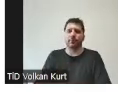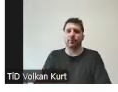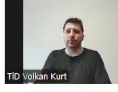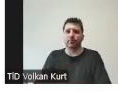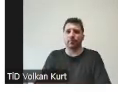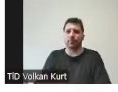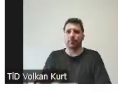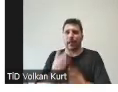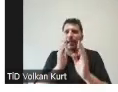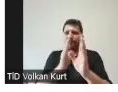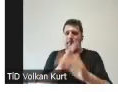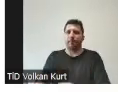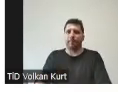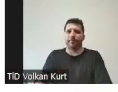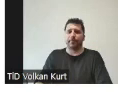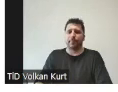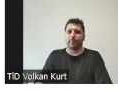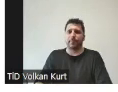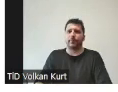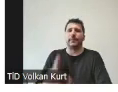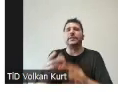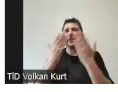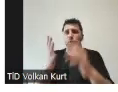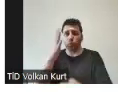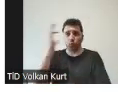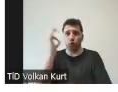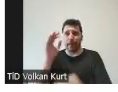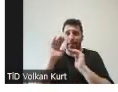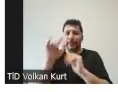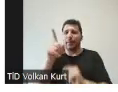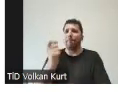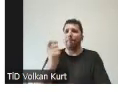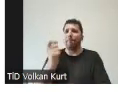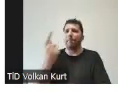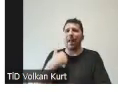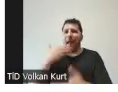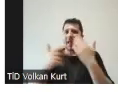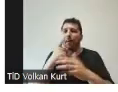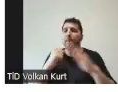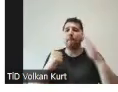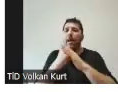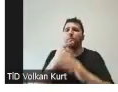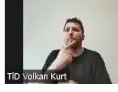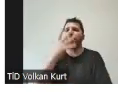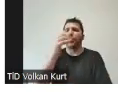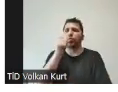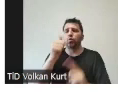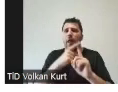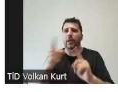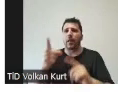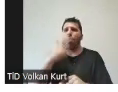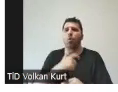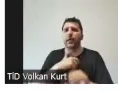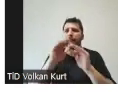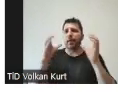Devam edelim. Zaten uzman desteğini aslında biraz önce de belirttim. Maksim 5 güne kadar bu özel destek kapsamında